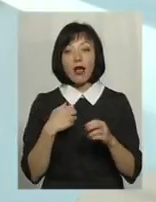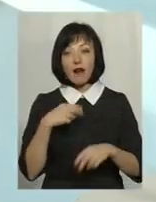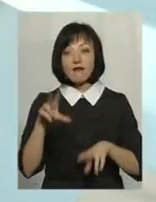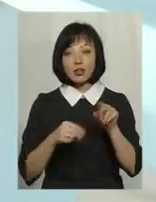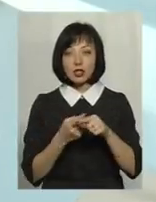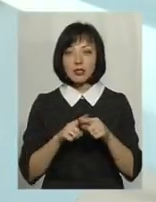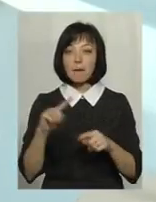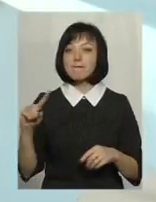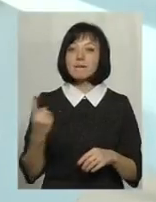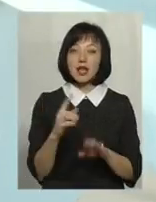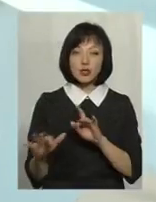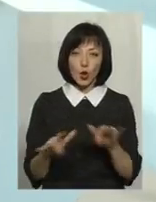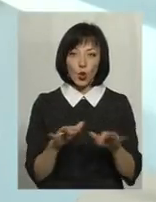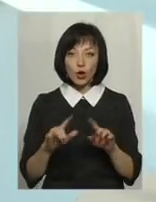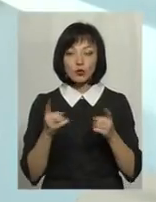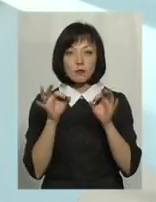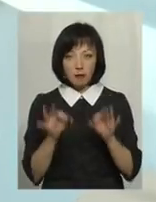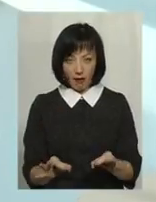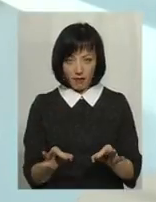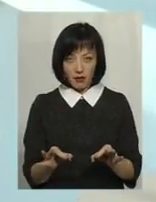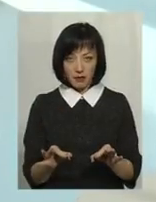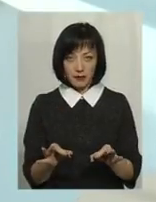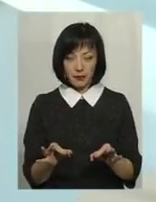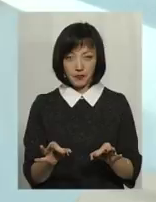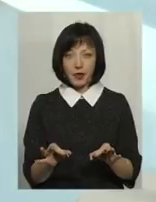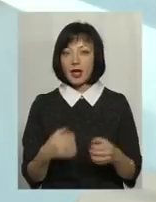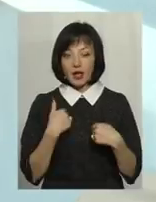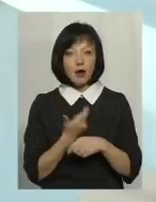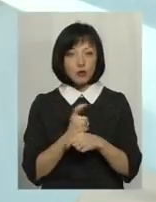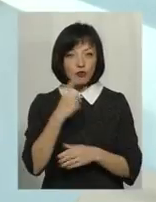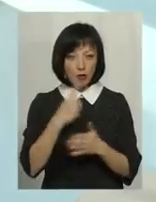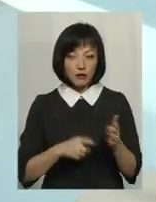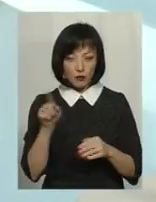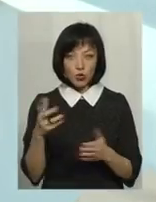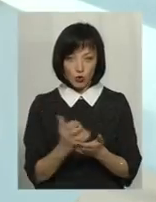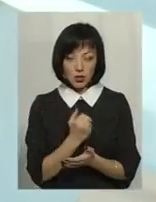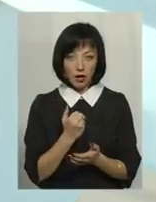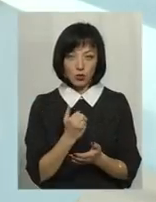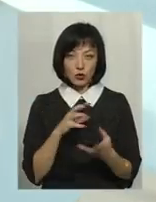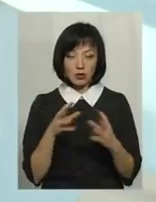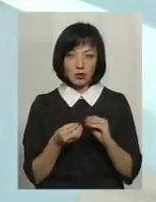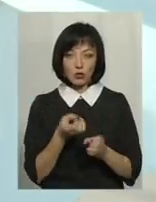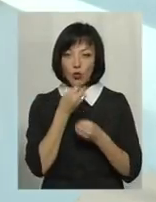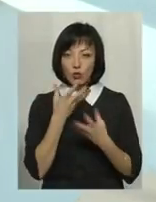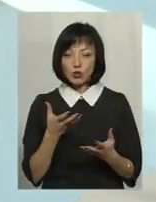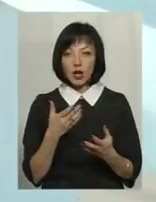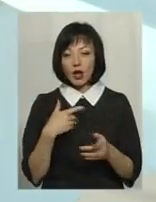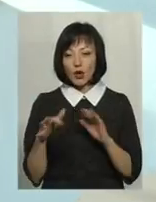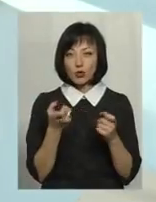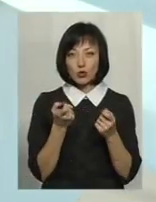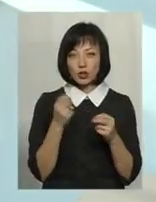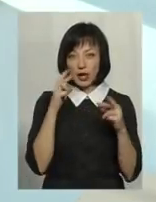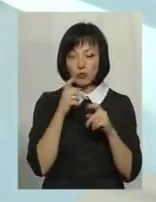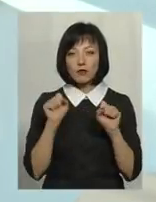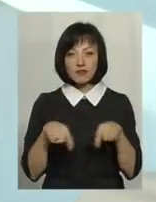вважаю, що це є перші кроки дуже правильні. Тобто, я більш ніж певний, що вони досягнуть успіху. Якщо вони зараз десь рухаються трошки